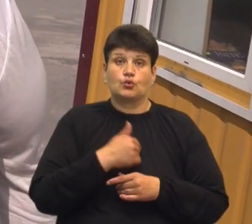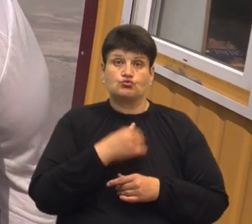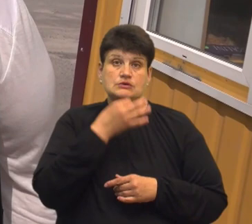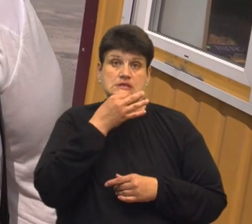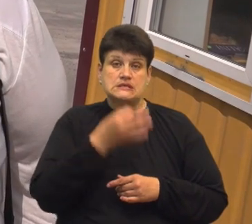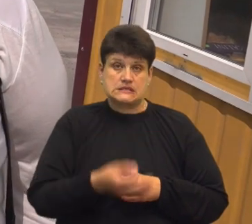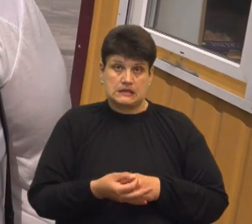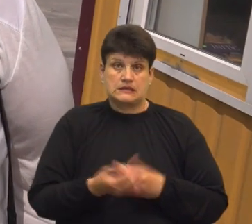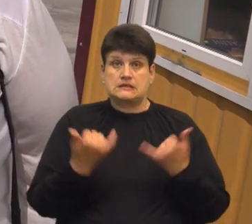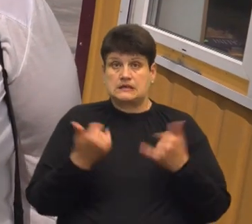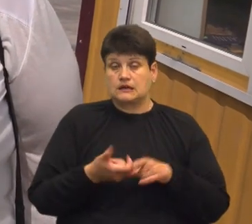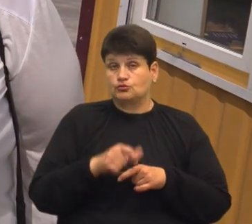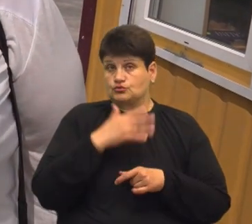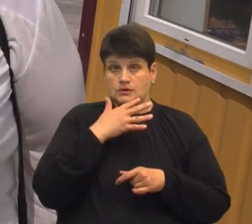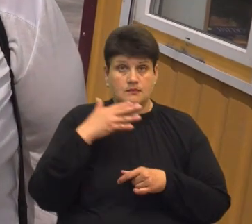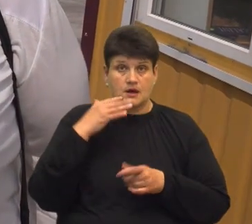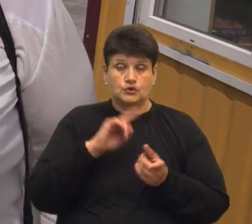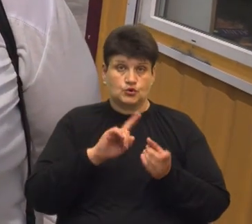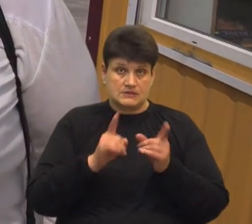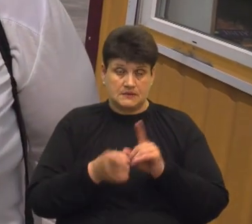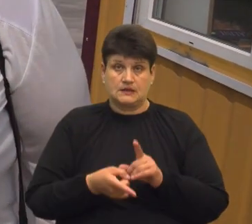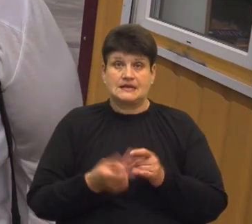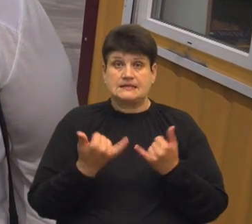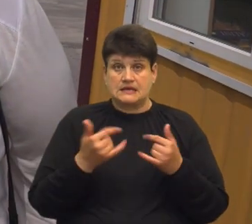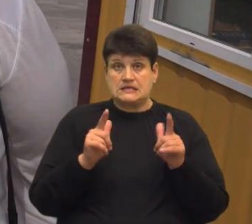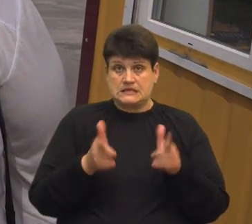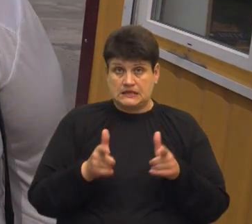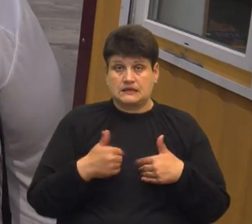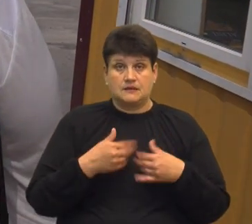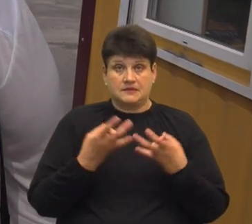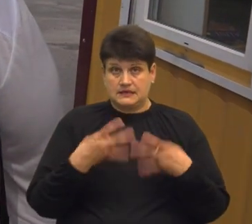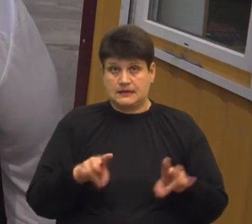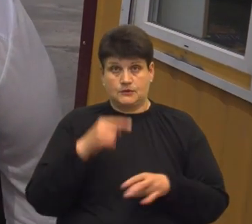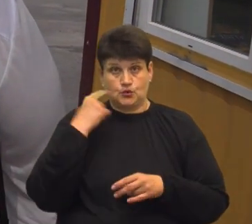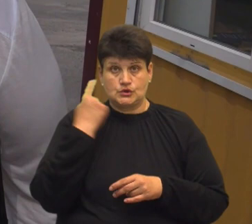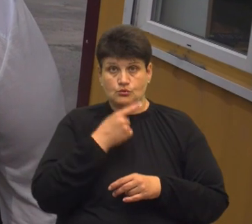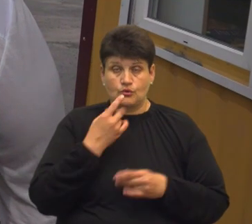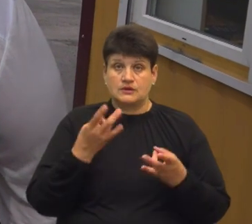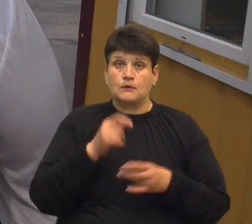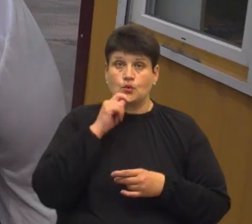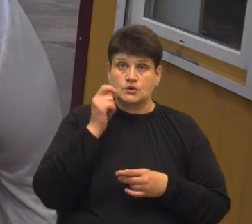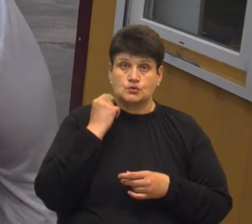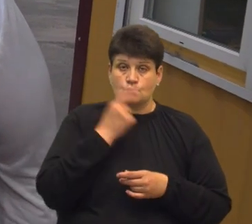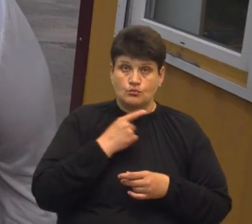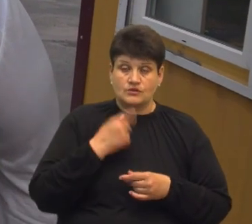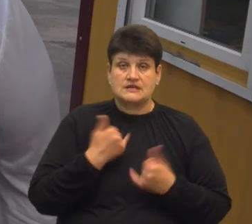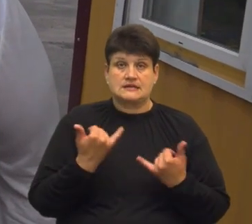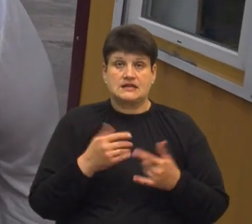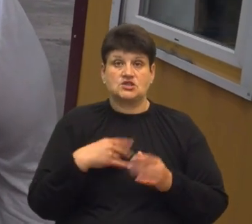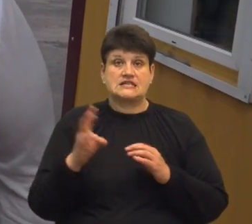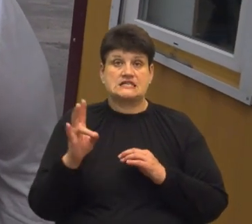зараз дуже багато змінилося. Да, я згідна, що нам не треба російської мови, нам треба української. І зараз наші священики перейшли,